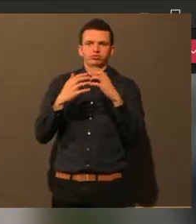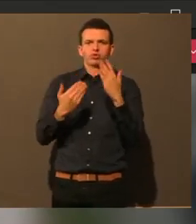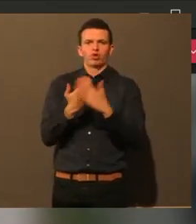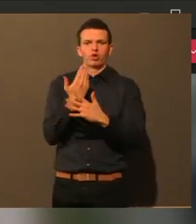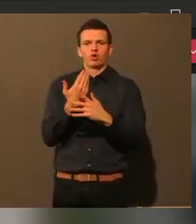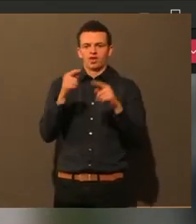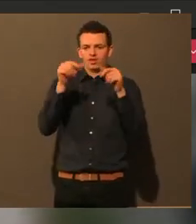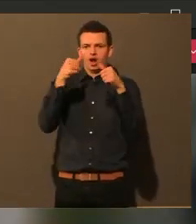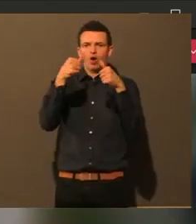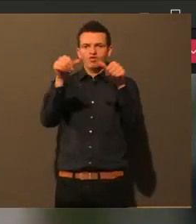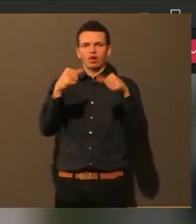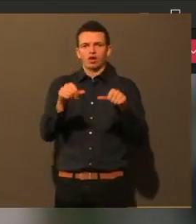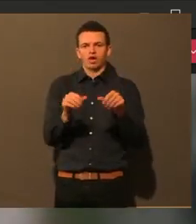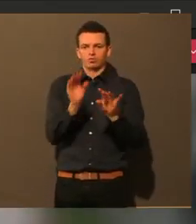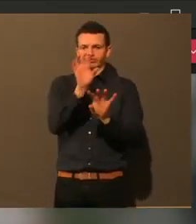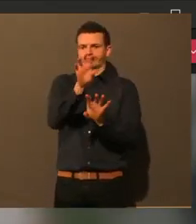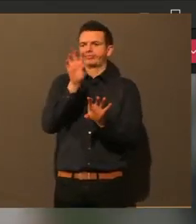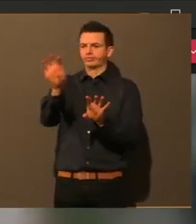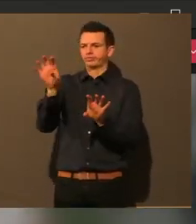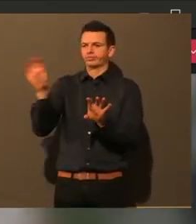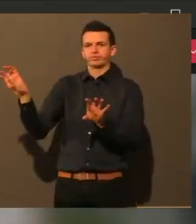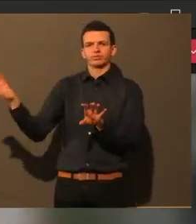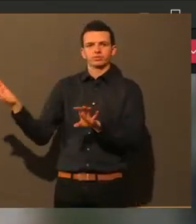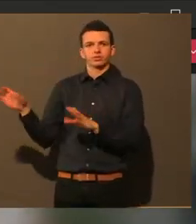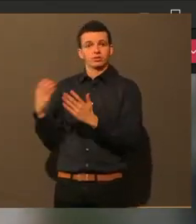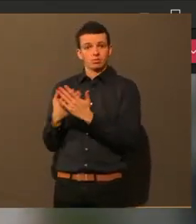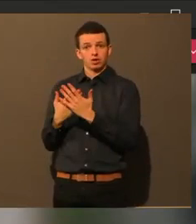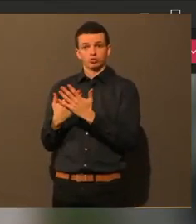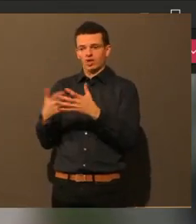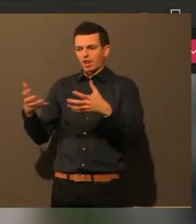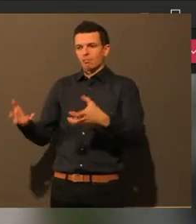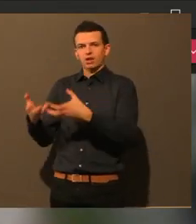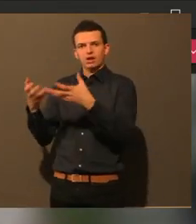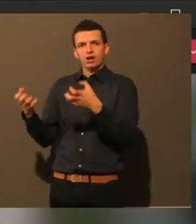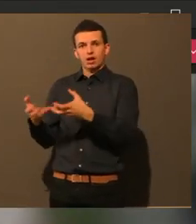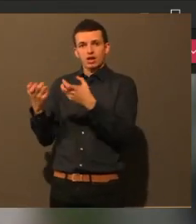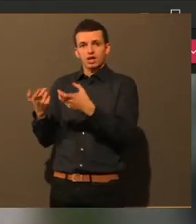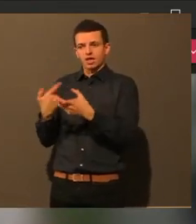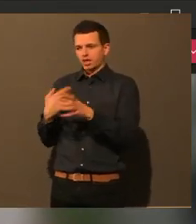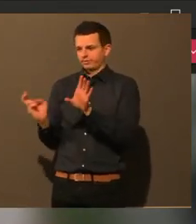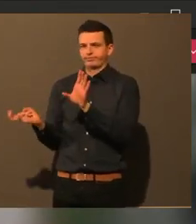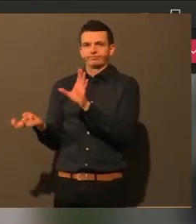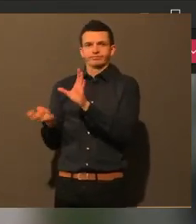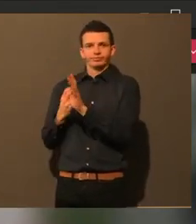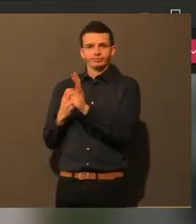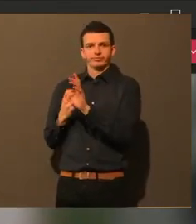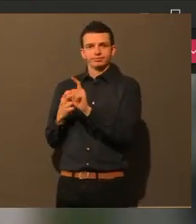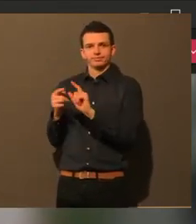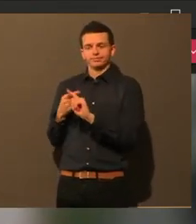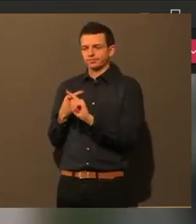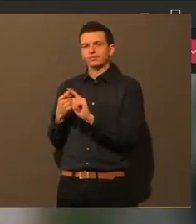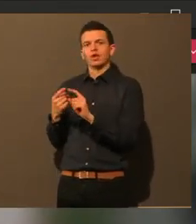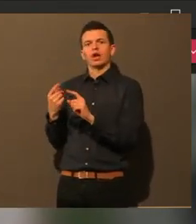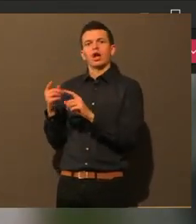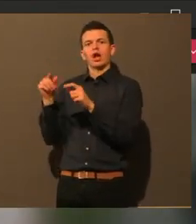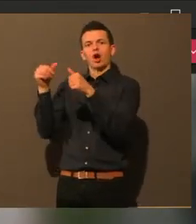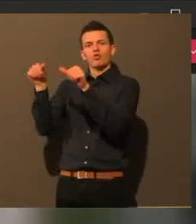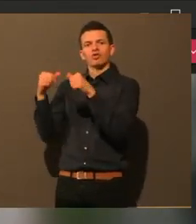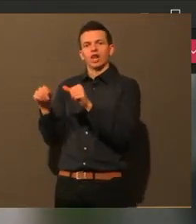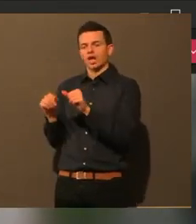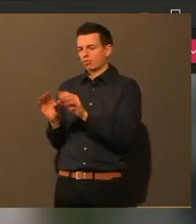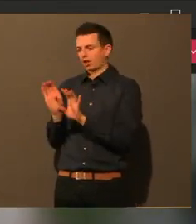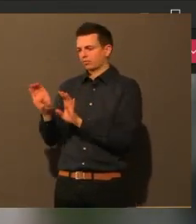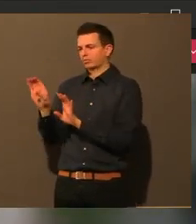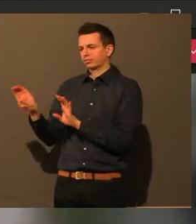Konzept oder an dieser Aktion mitmachen und das auch vielleicht nochmal bewirbt, dass vielleicht